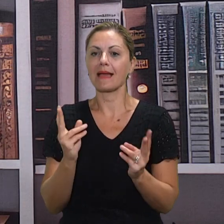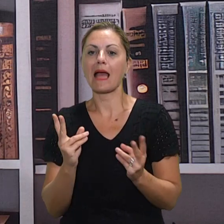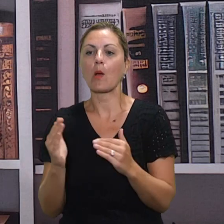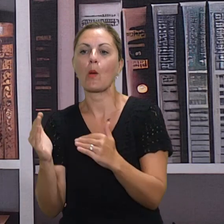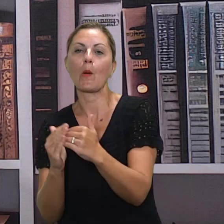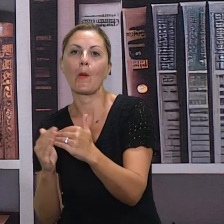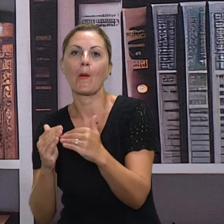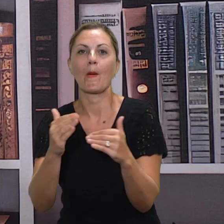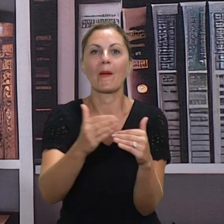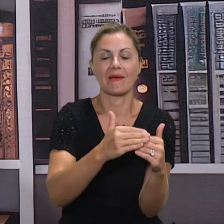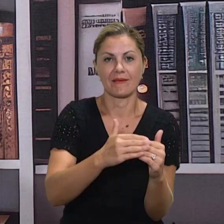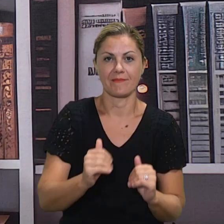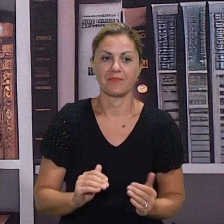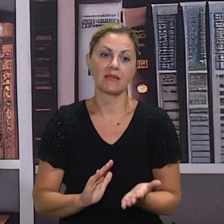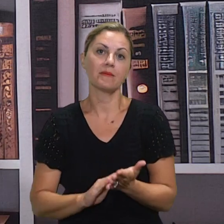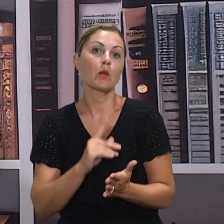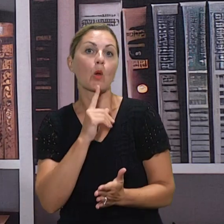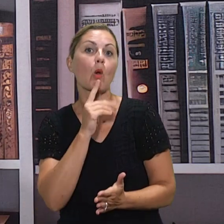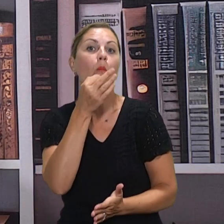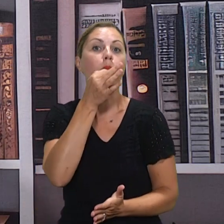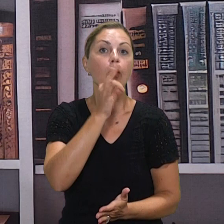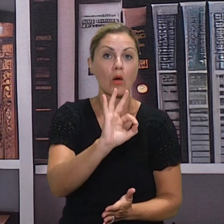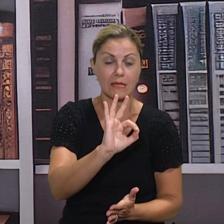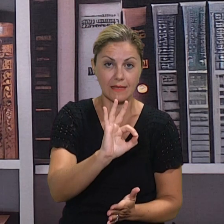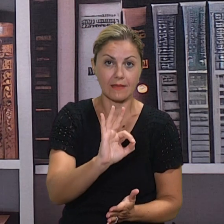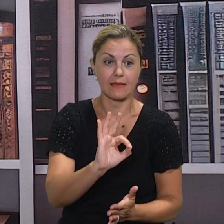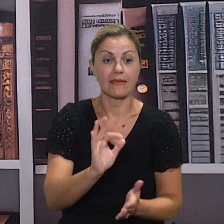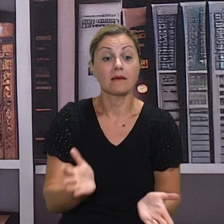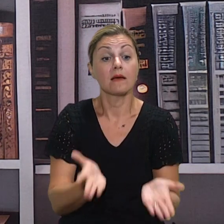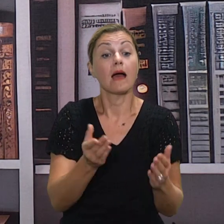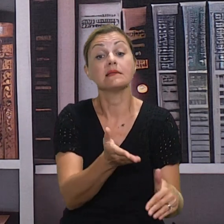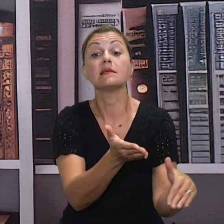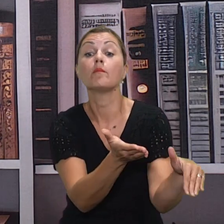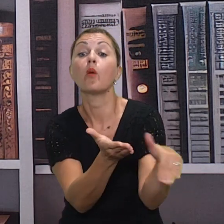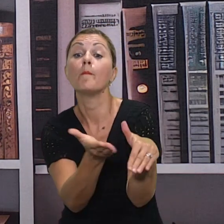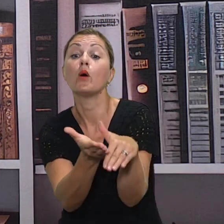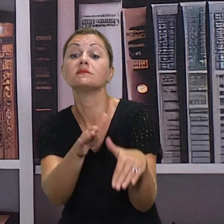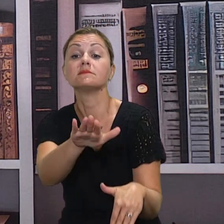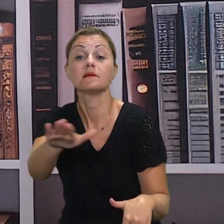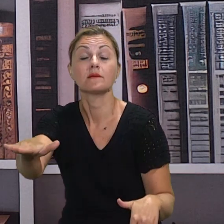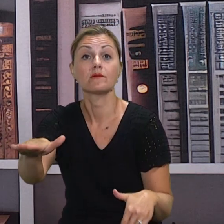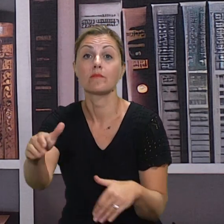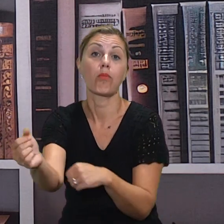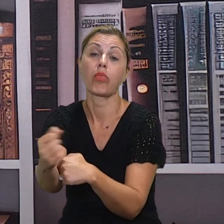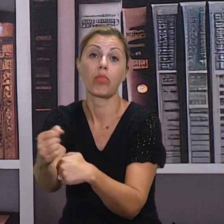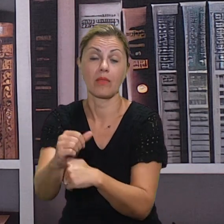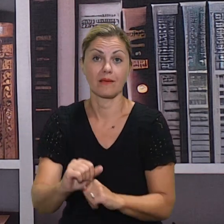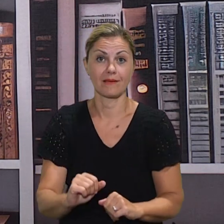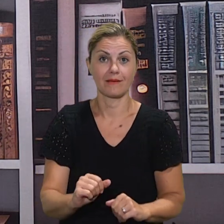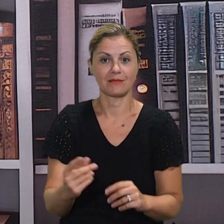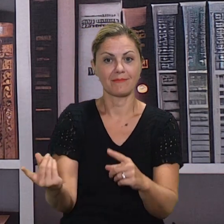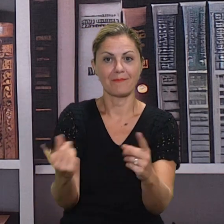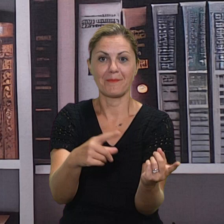oni učenici koji su možda malo bolji u nekom području, pomažu učenicima kojima možda zapinje neki određeni element u